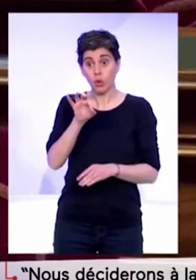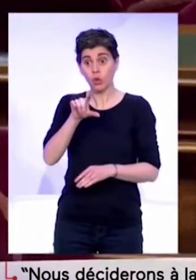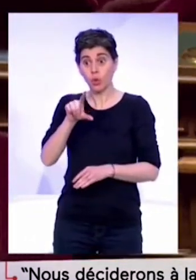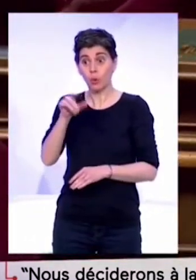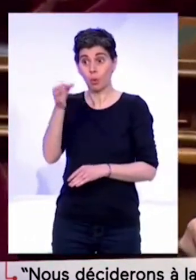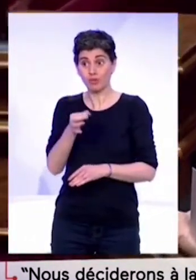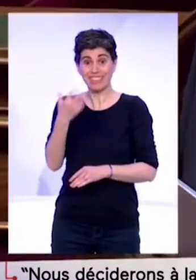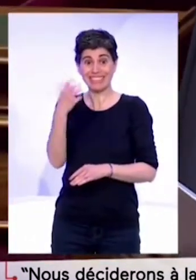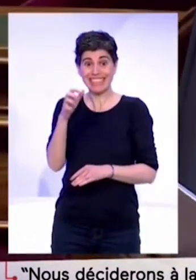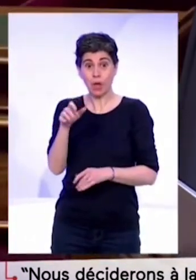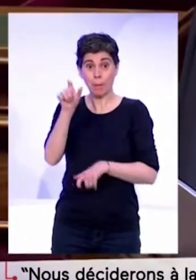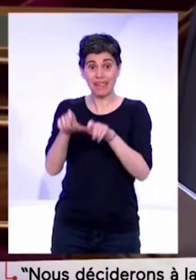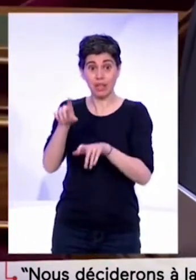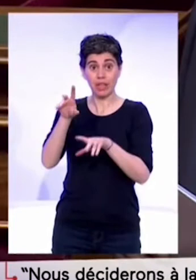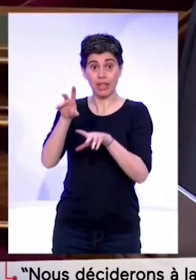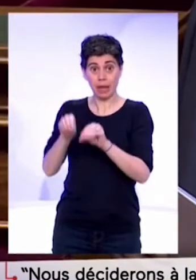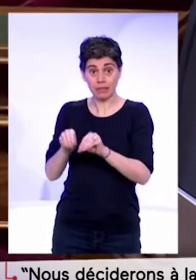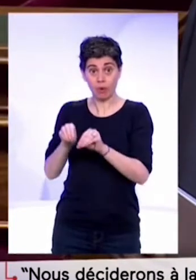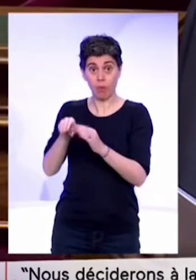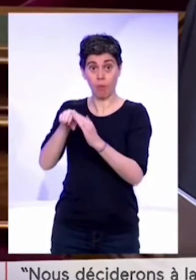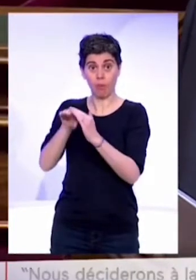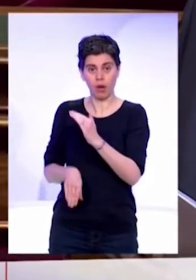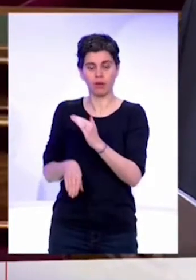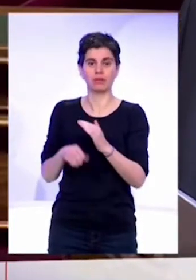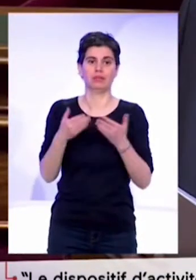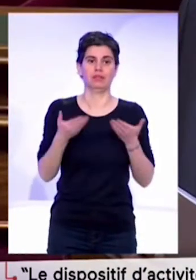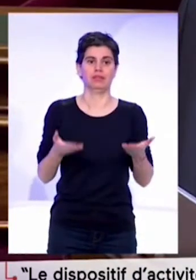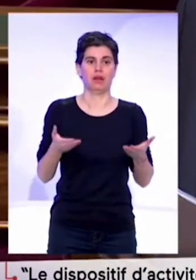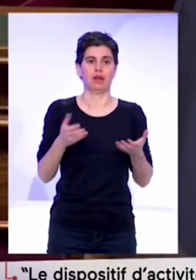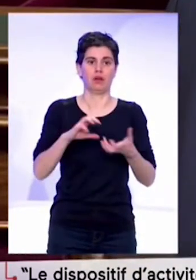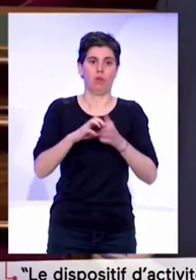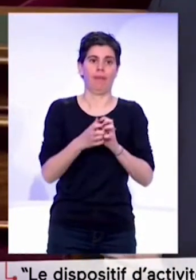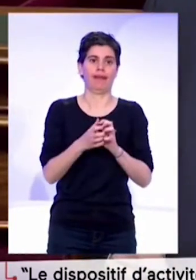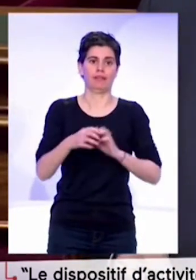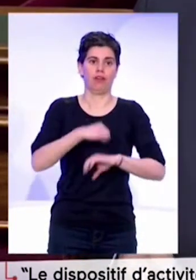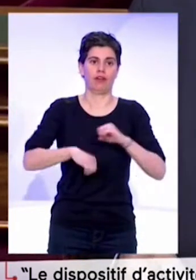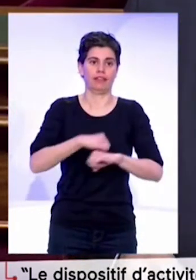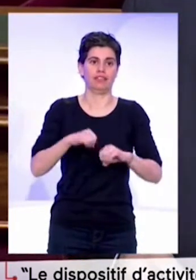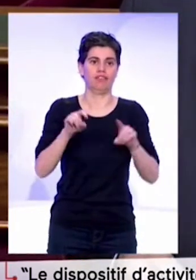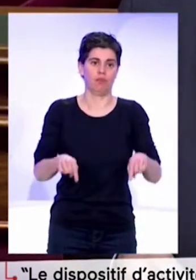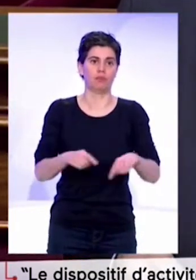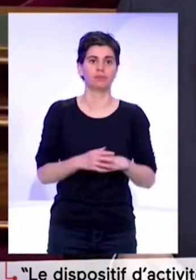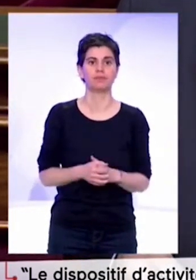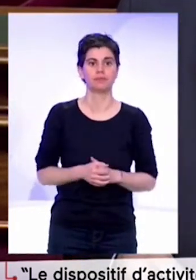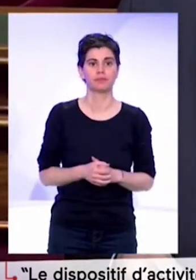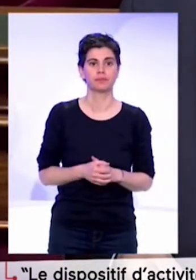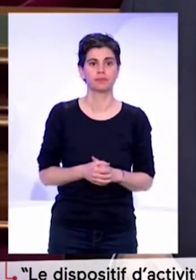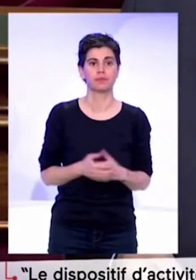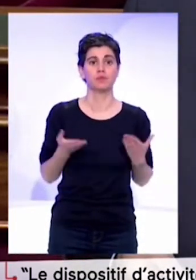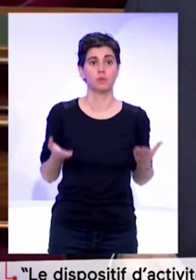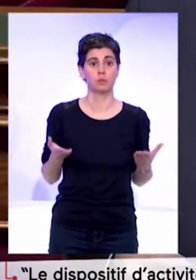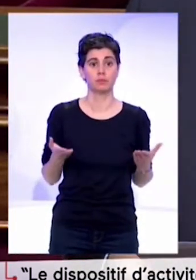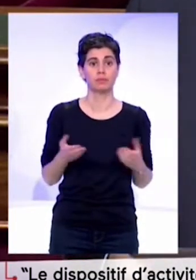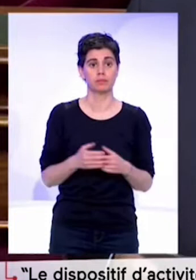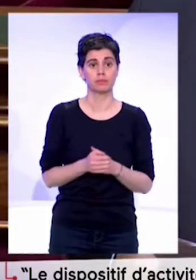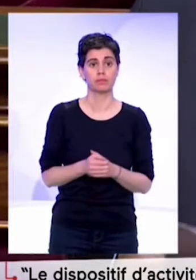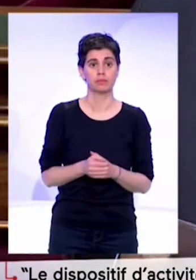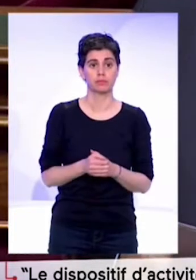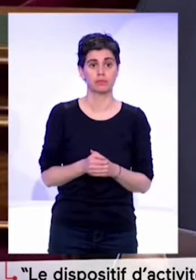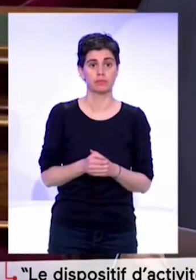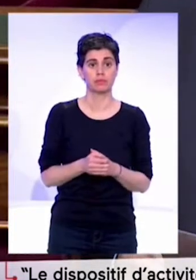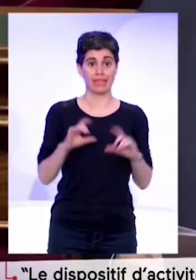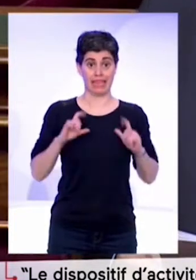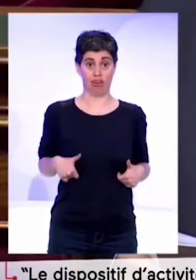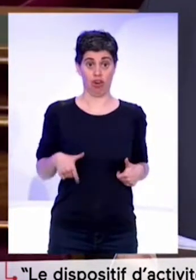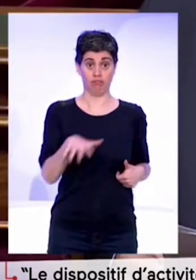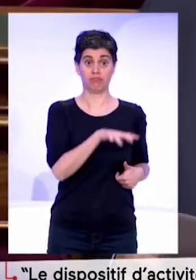habitants. C'est-à la complexité de l'action qu'ils doivent mener. Et donc, dans ces